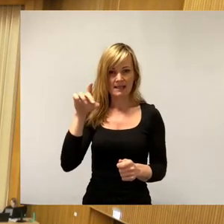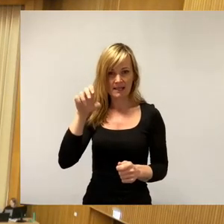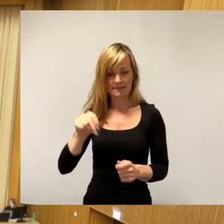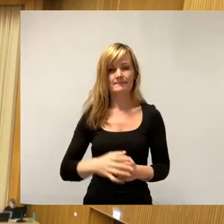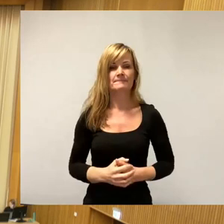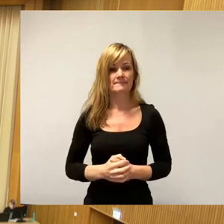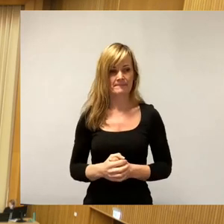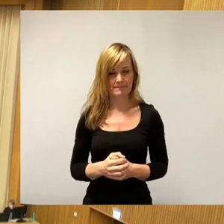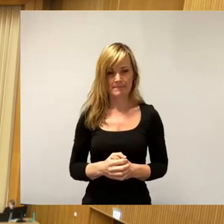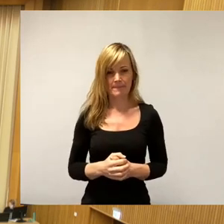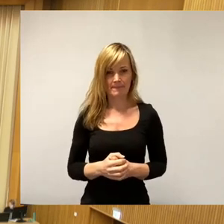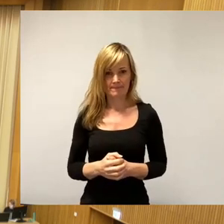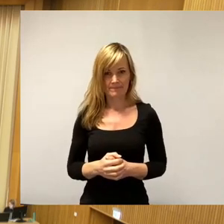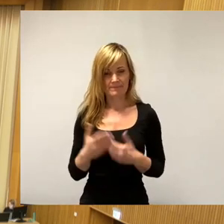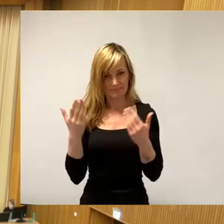Bitte schön.